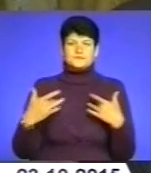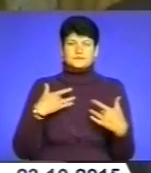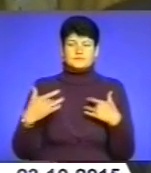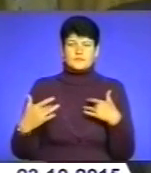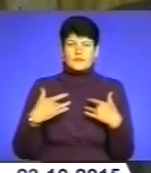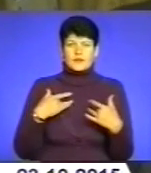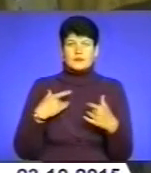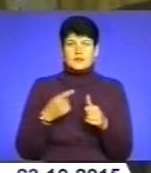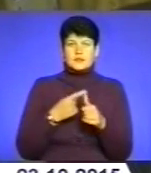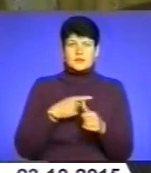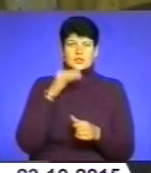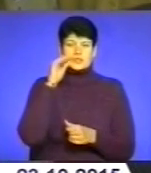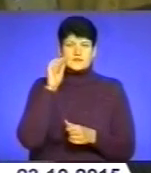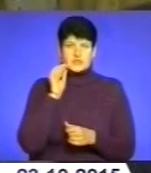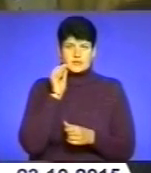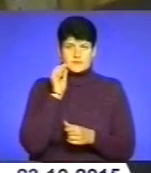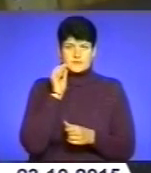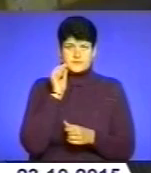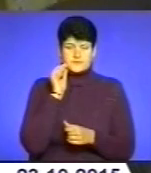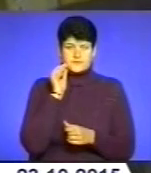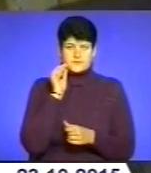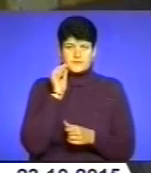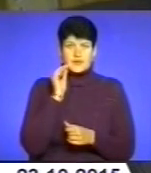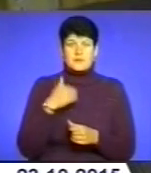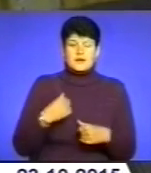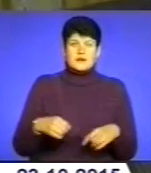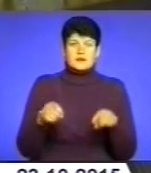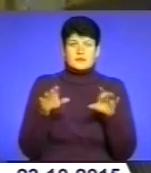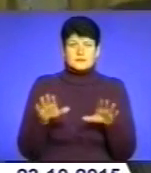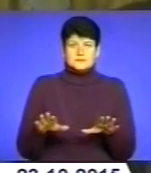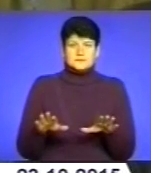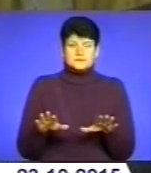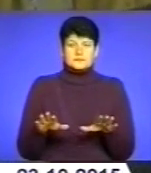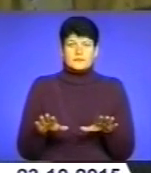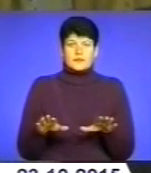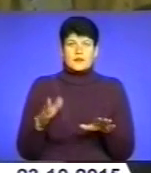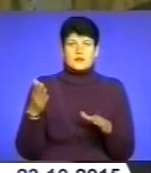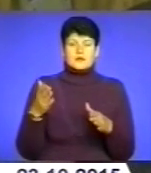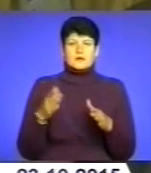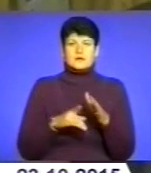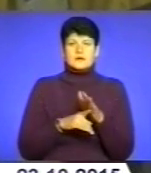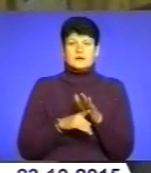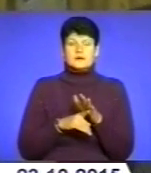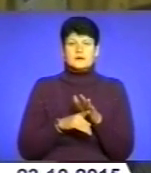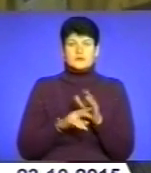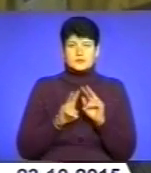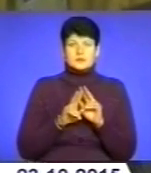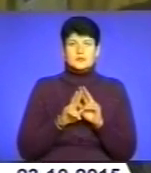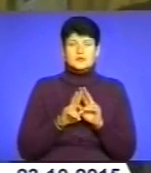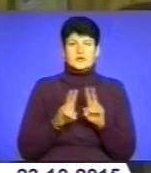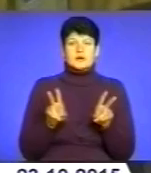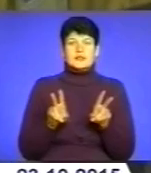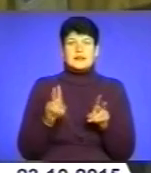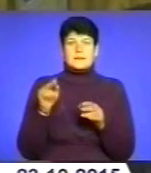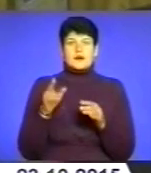тепер академічний театр ім. Шевченка. І ми вирішили на берегині української ідентичності на рушниках під